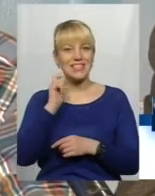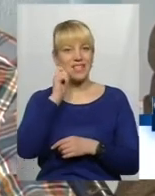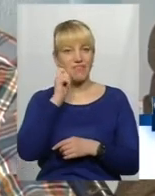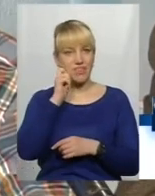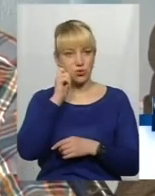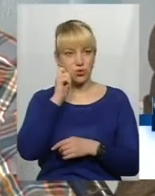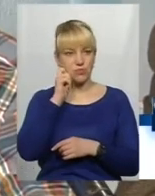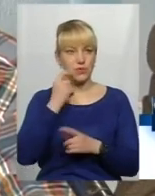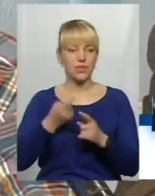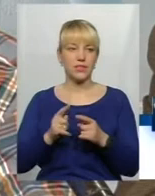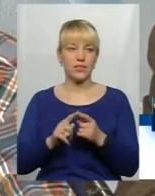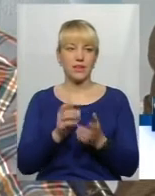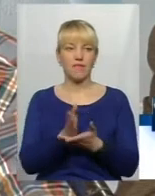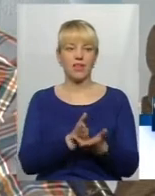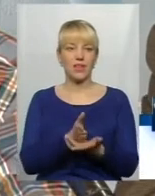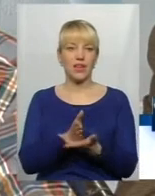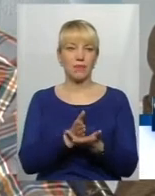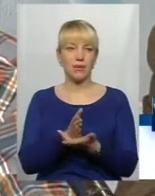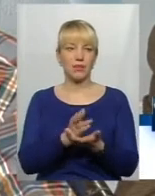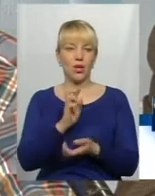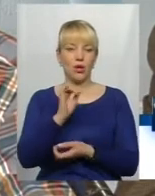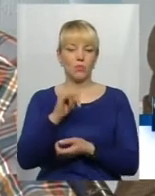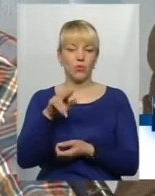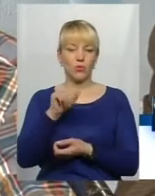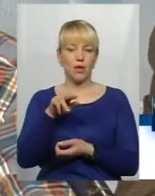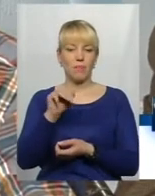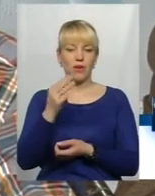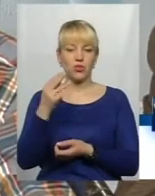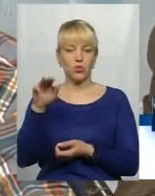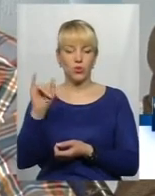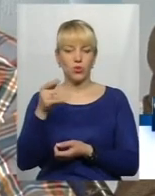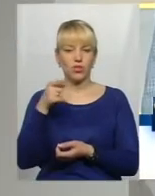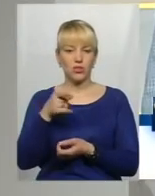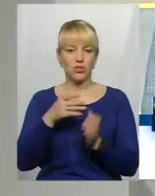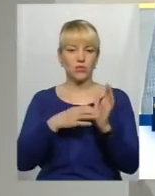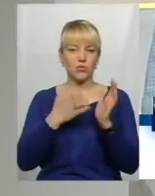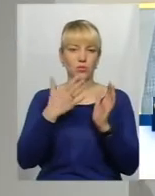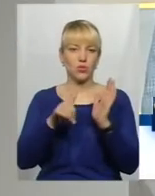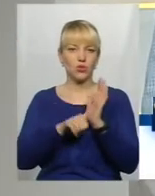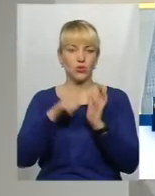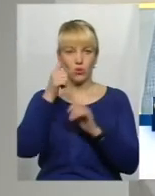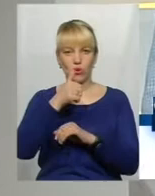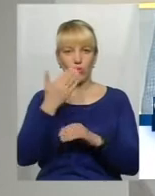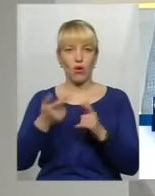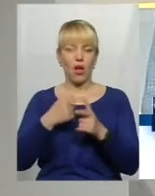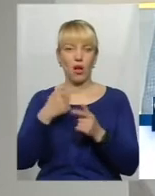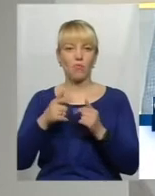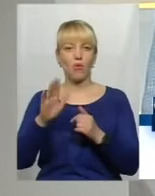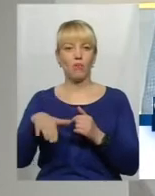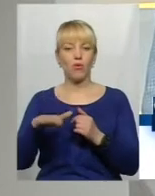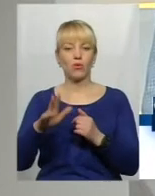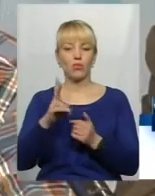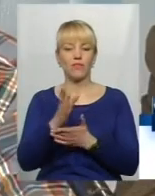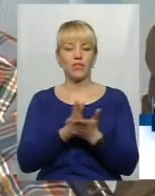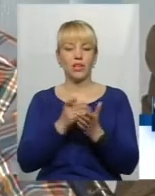швидше це ветерани Будапешту 1956 року серед них є, або, якщо молодші, ветерани